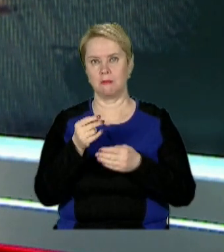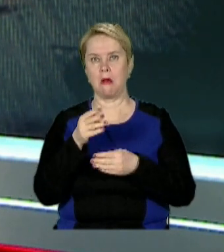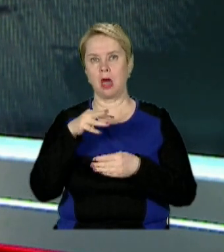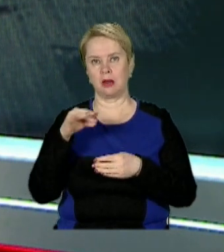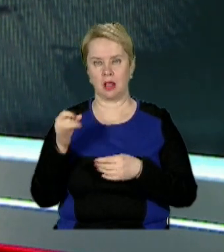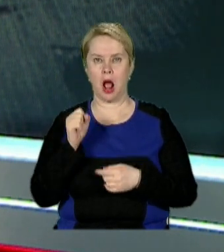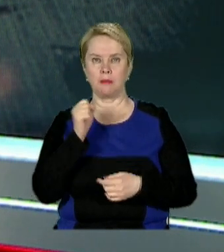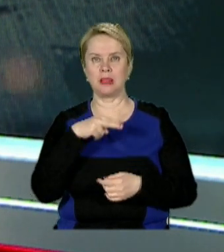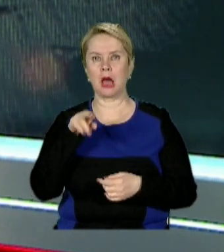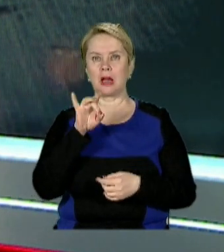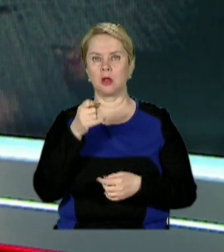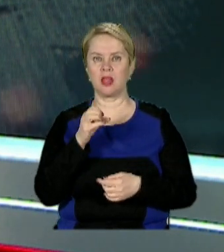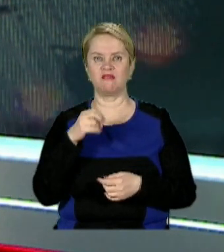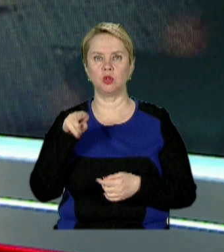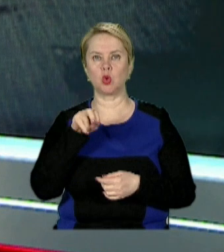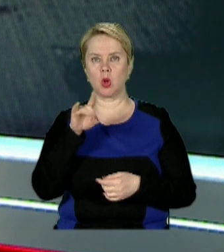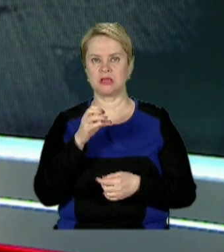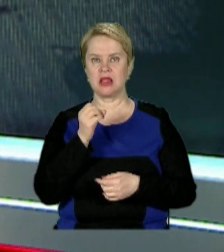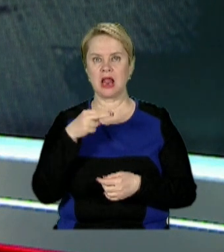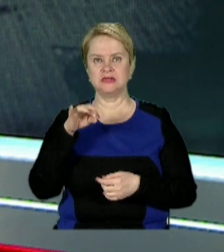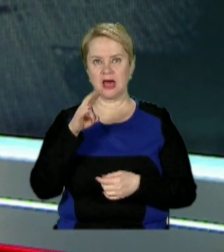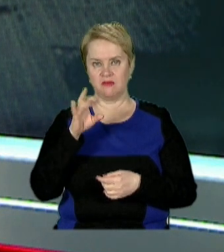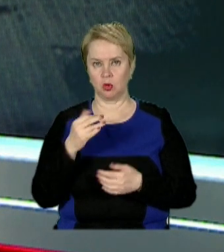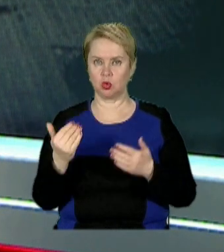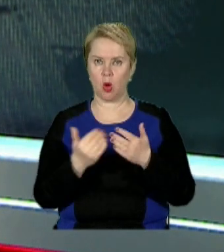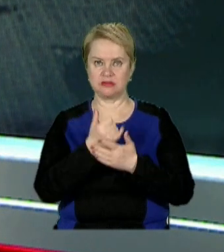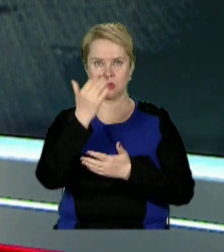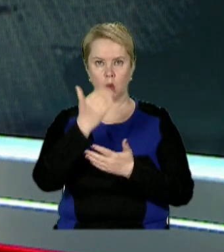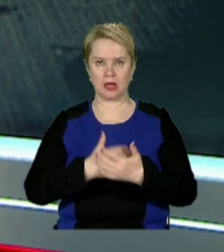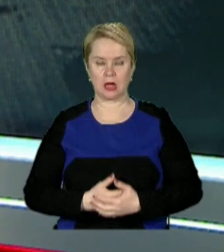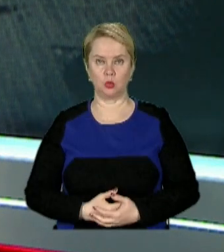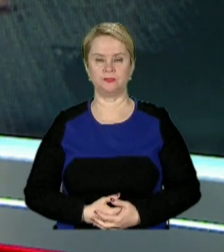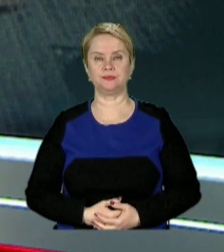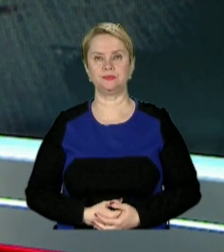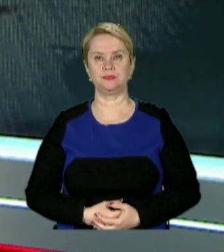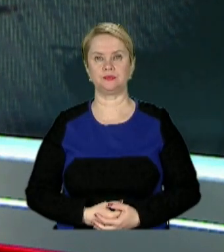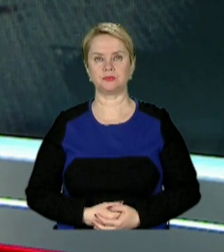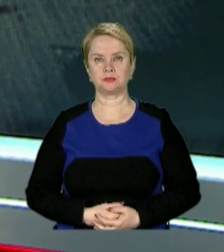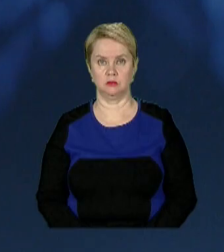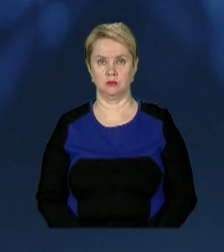Марії. Альбіна Гриненко, Євген Дрозд, Денис Єлисавенко. Новини 11 каналу.